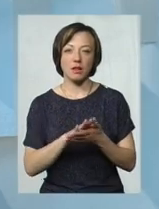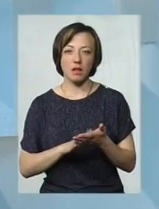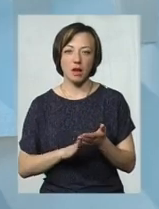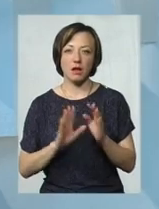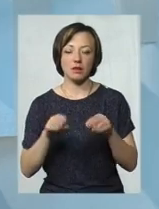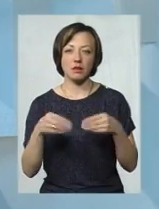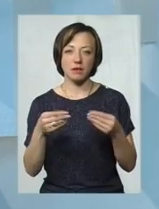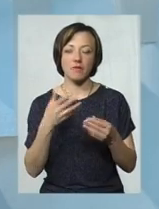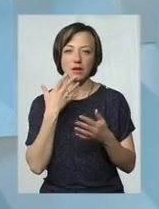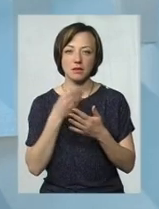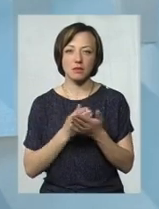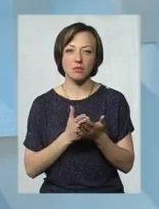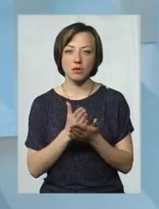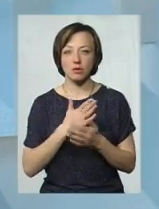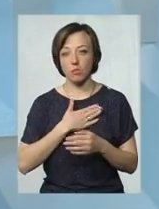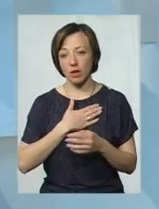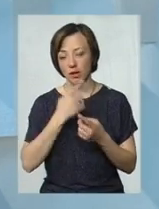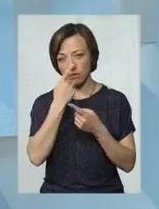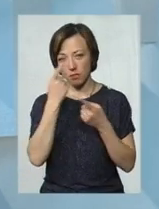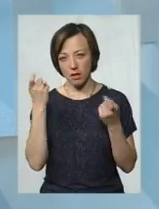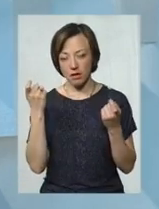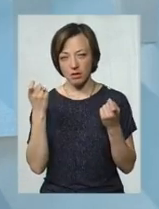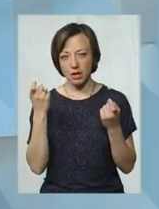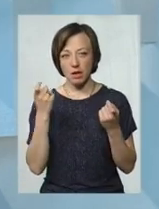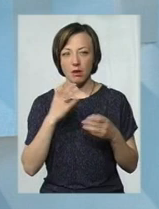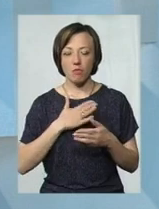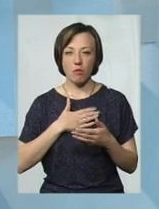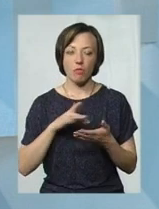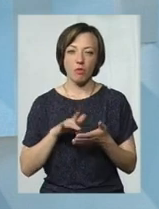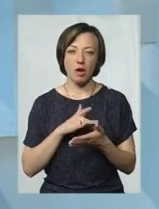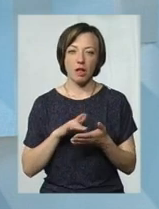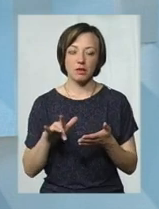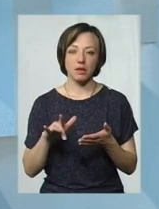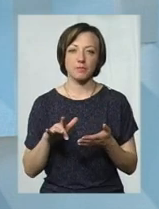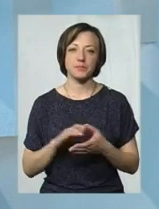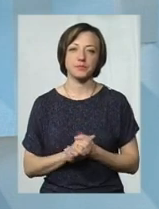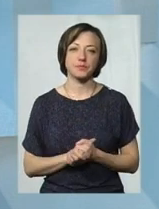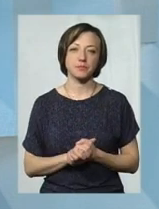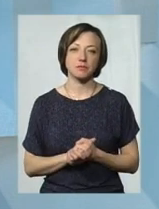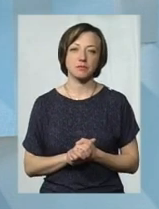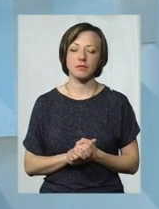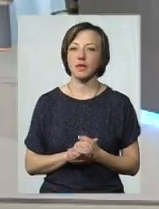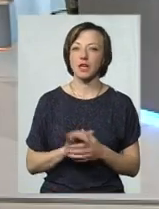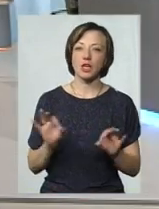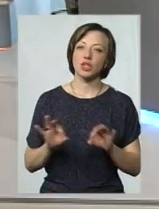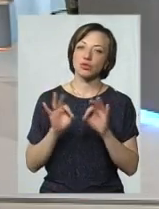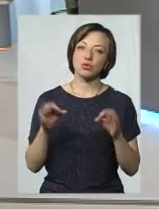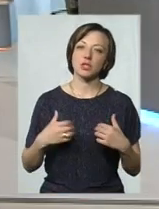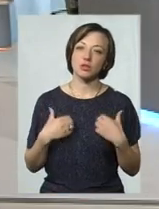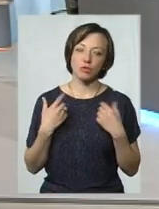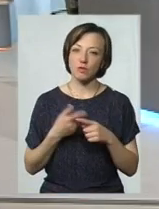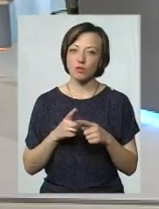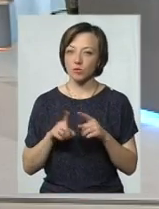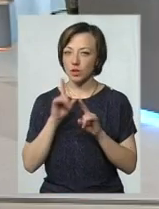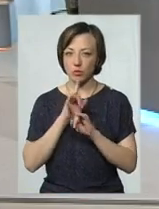надавати свої послуги, це за моєю інформацією, мого бухгалтера. І нічого страшного в цьому